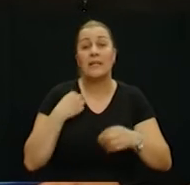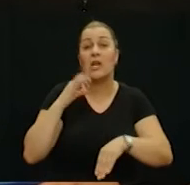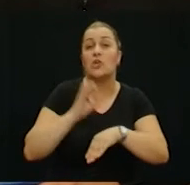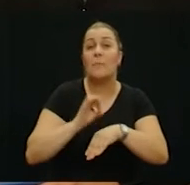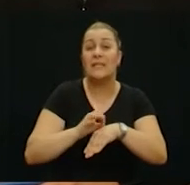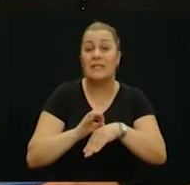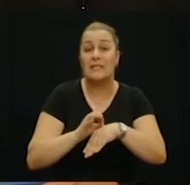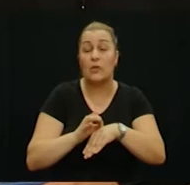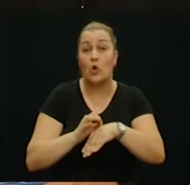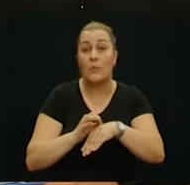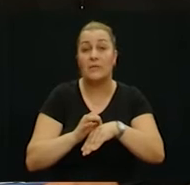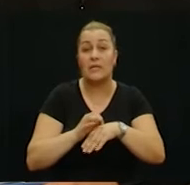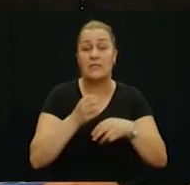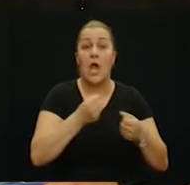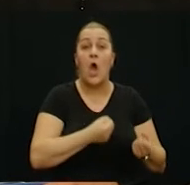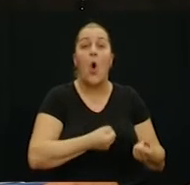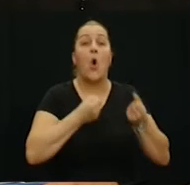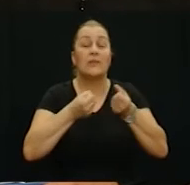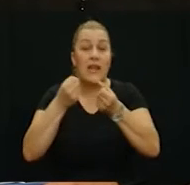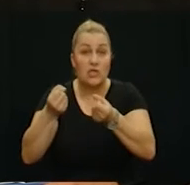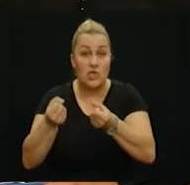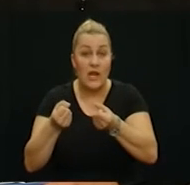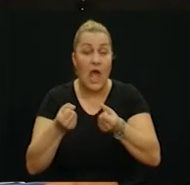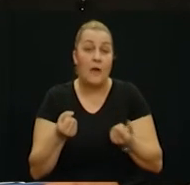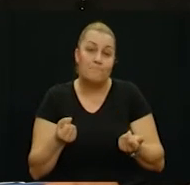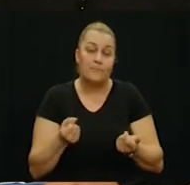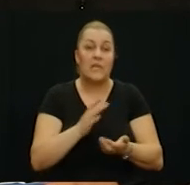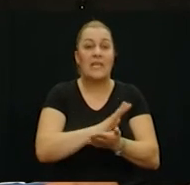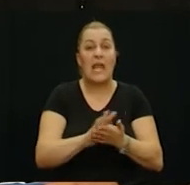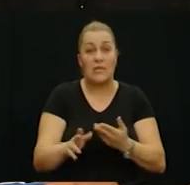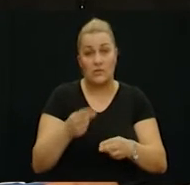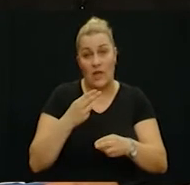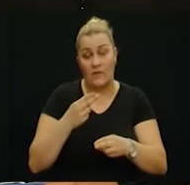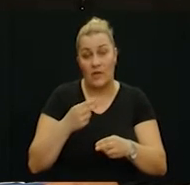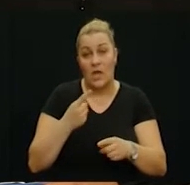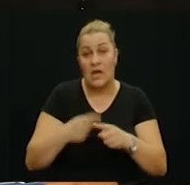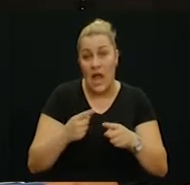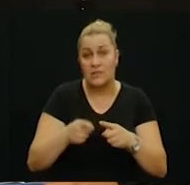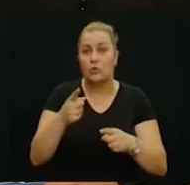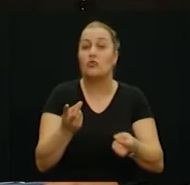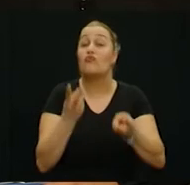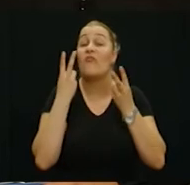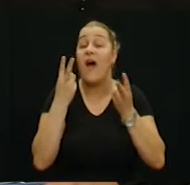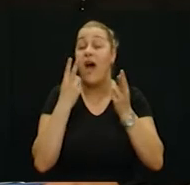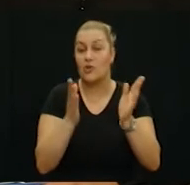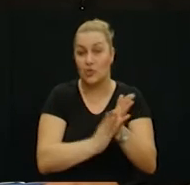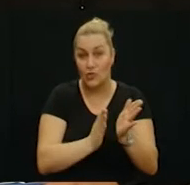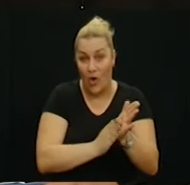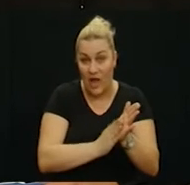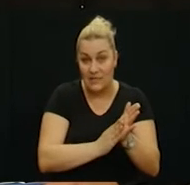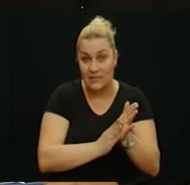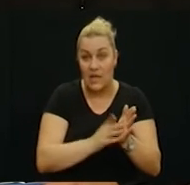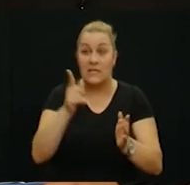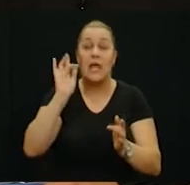naša medicinska dokumentacija odnešena nakon što je pao grad, iz jednostavnog razloga, jer to su jako bitni dokazi koji bi